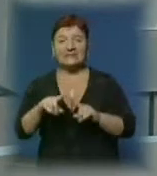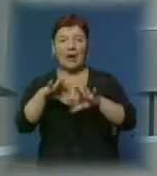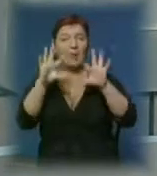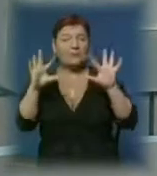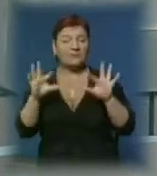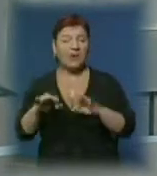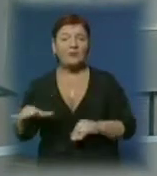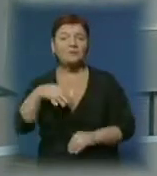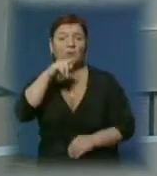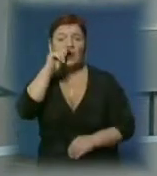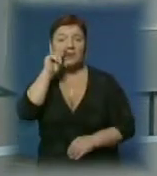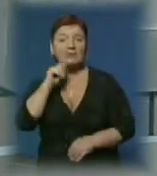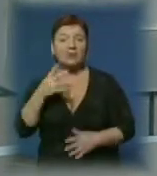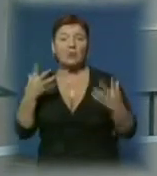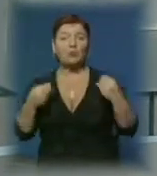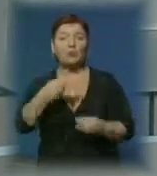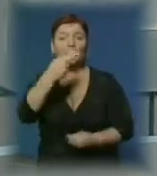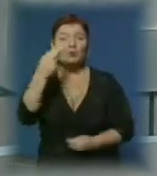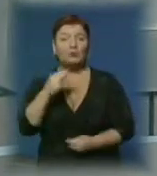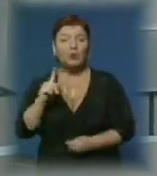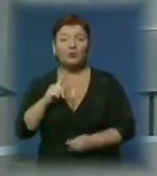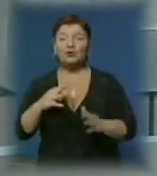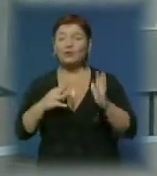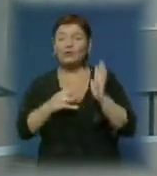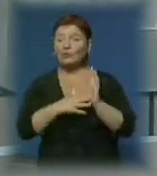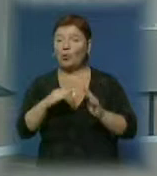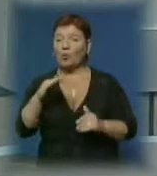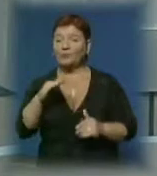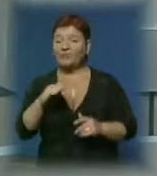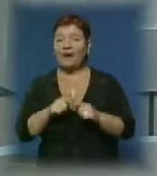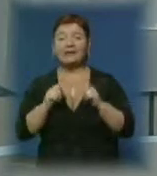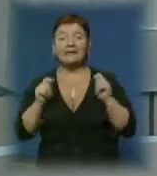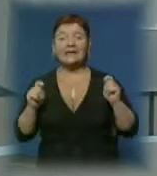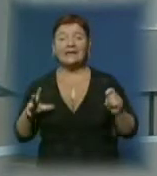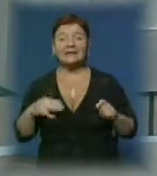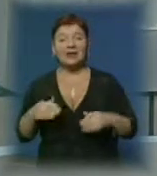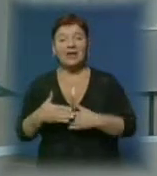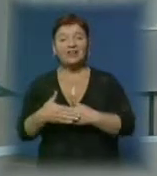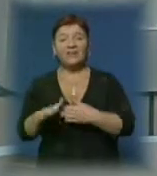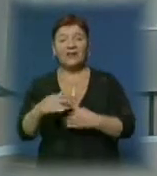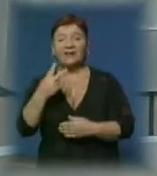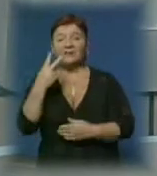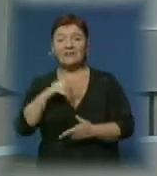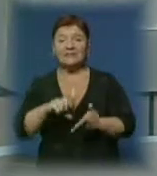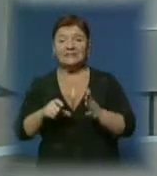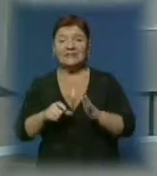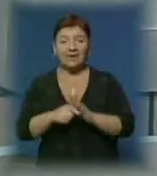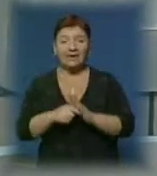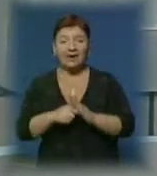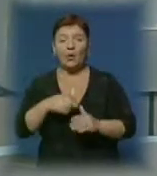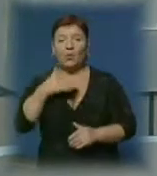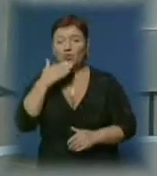На зустріч всеукраїнському Дню художника, що визначають 9 жовтня, відкрили свої двері одразу дві виставкові зали – галерії